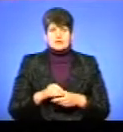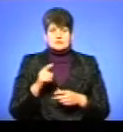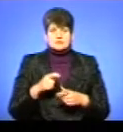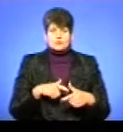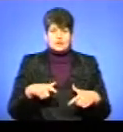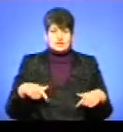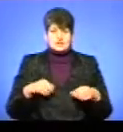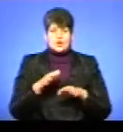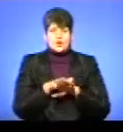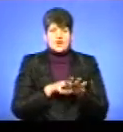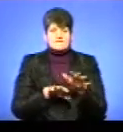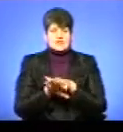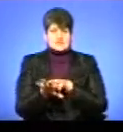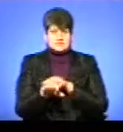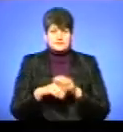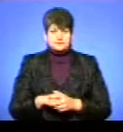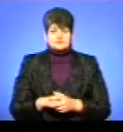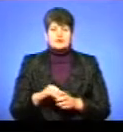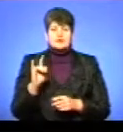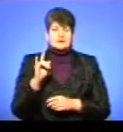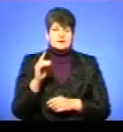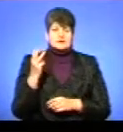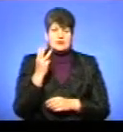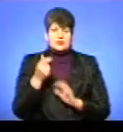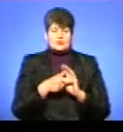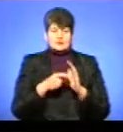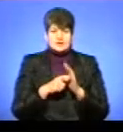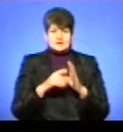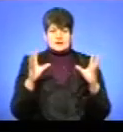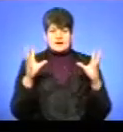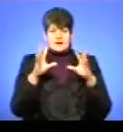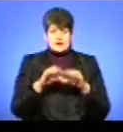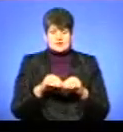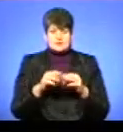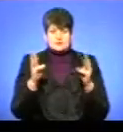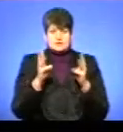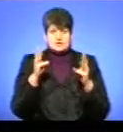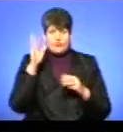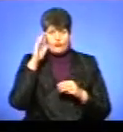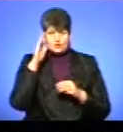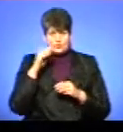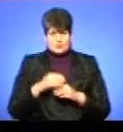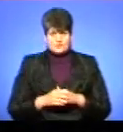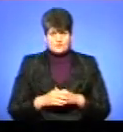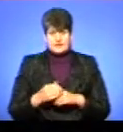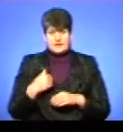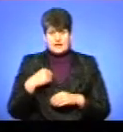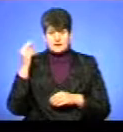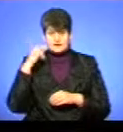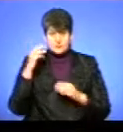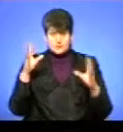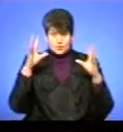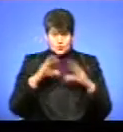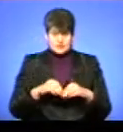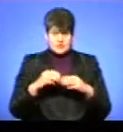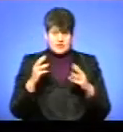рукавицями. Учень 3-го класу В'ячеслав Кушик гасить умовну пожежу водою. Я навчився тушити